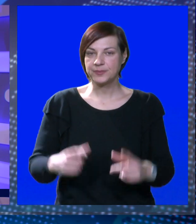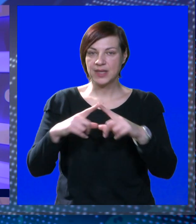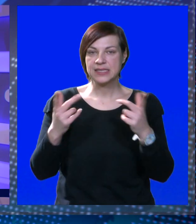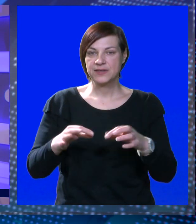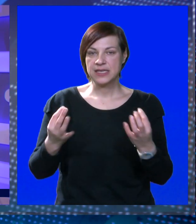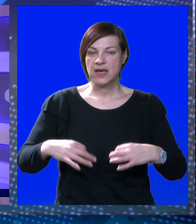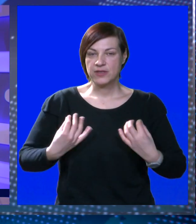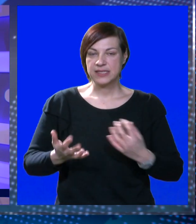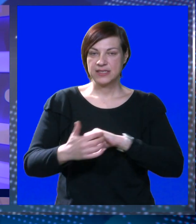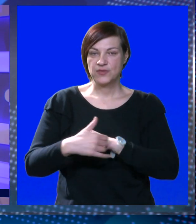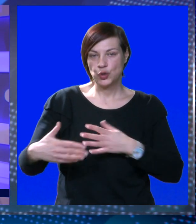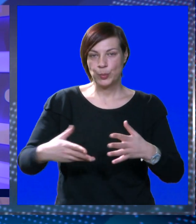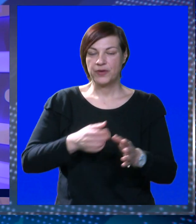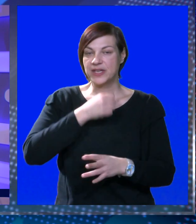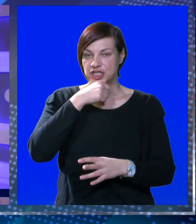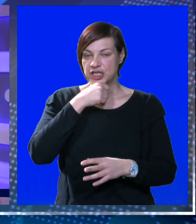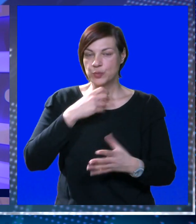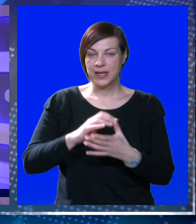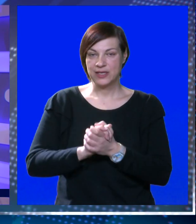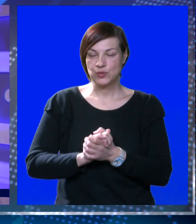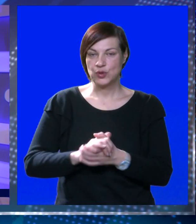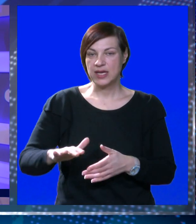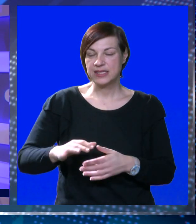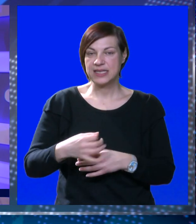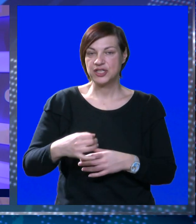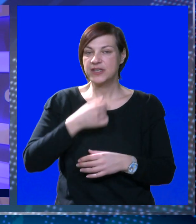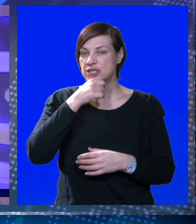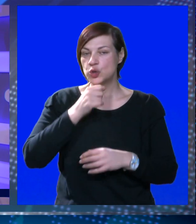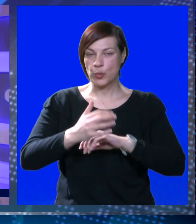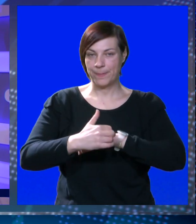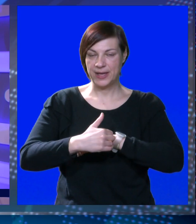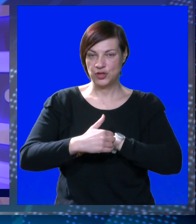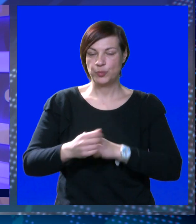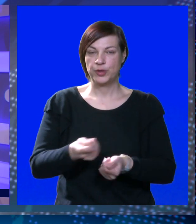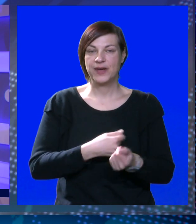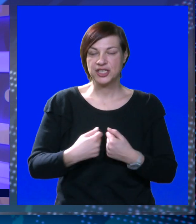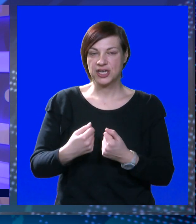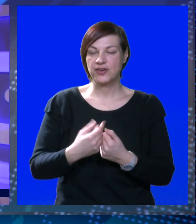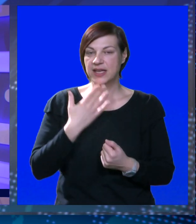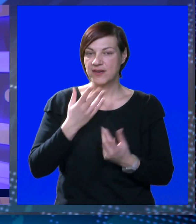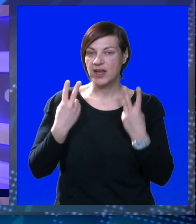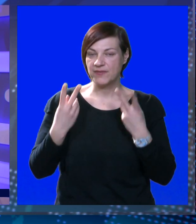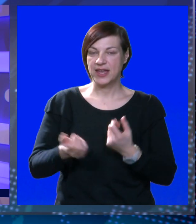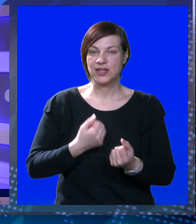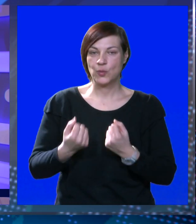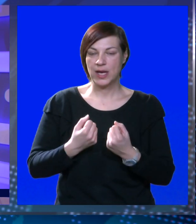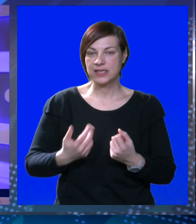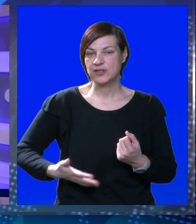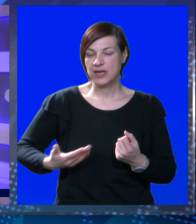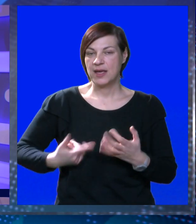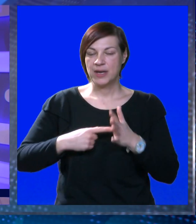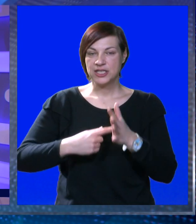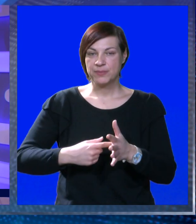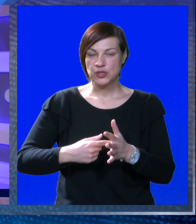Zavod za javno zdravstvo Dubrovačko-Neretvanske županije u suradnji s djećim vrtićem Župa Dubrovačka organizirao je hvale vrijednu akciju.